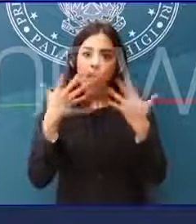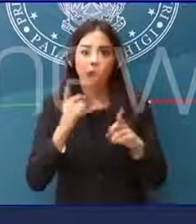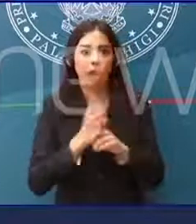cambiamento.